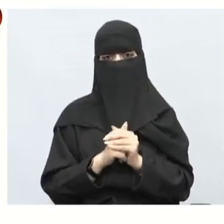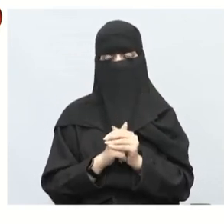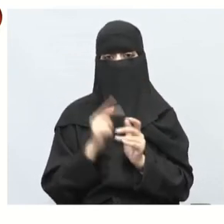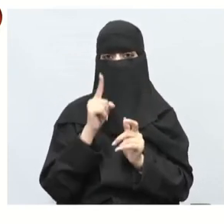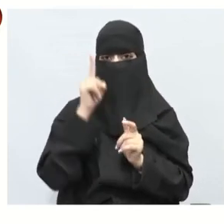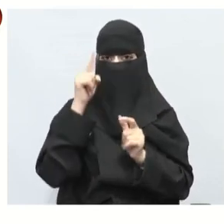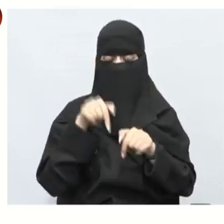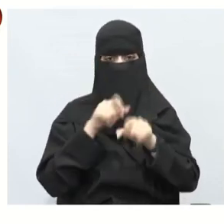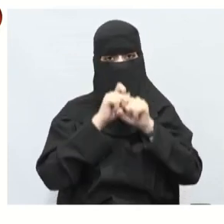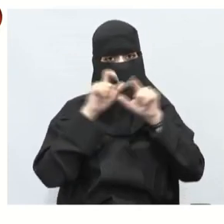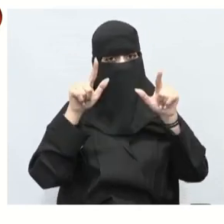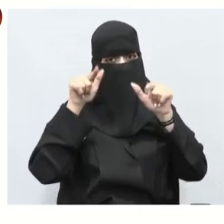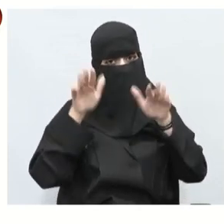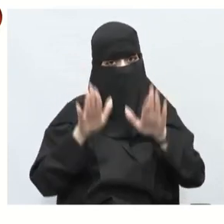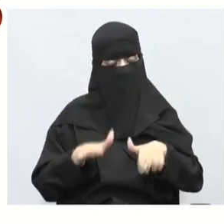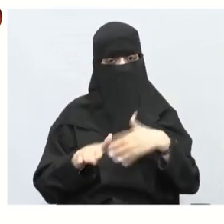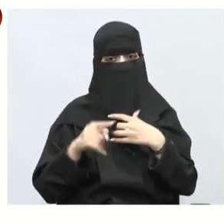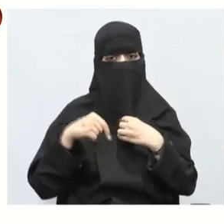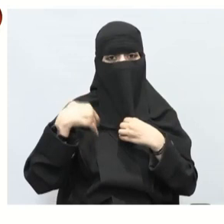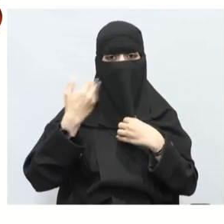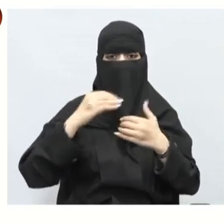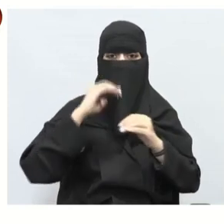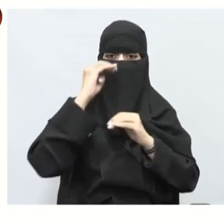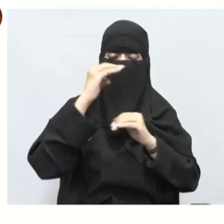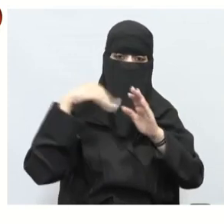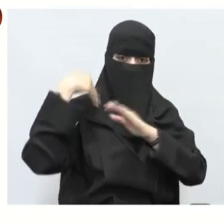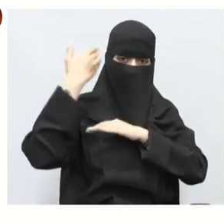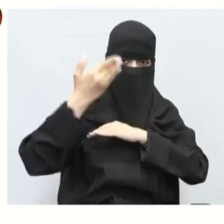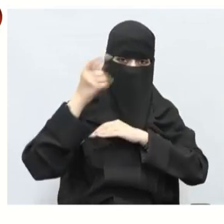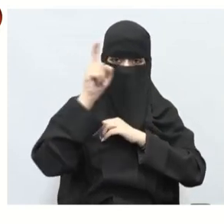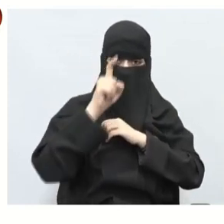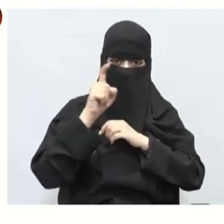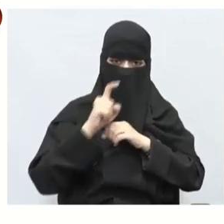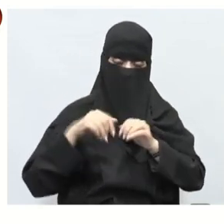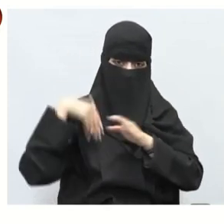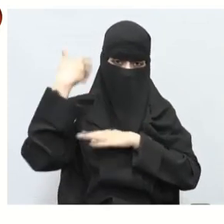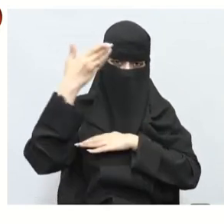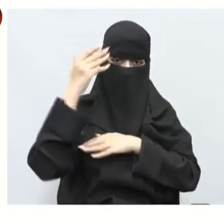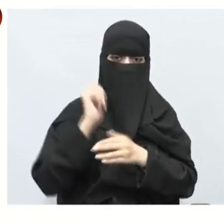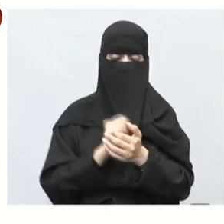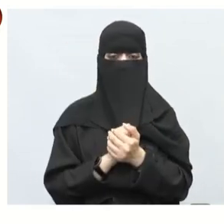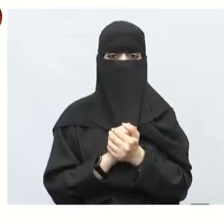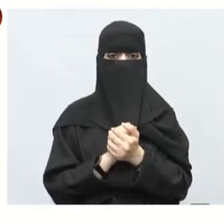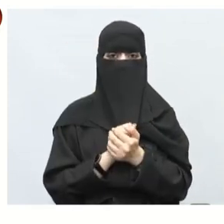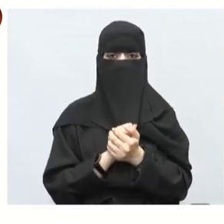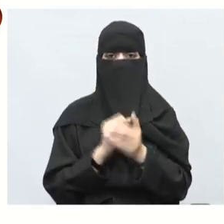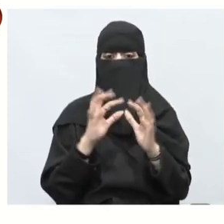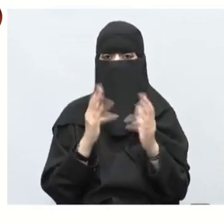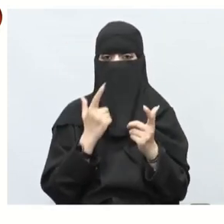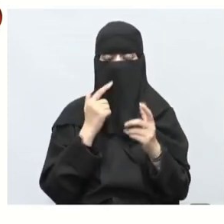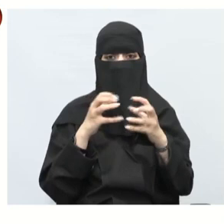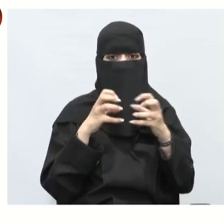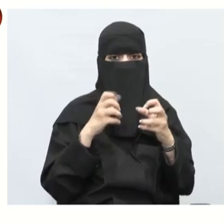تكون هذه واضحة عزي الطلاب في حل المسألة تأتي إن شاء الله لاحقاً طيب إشرح متى